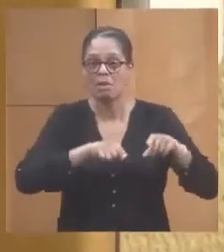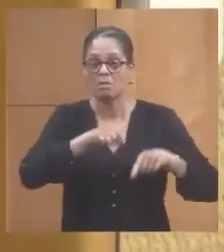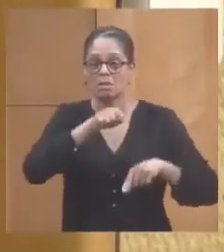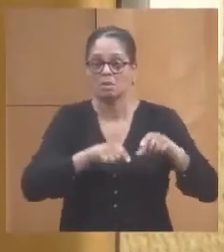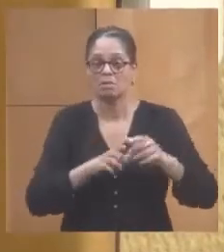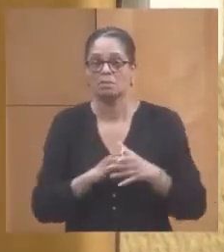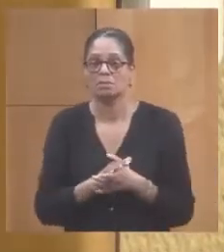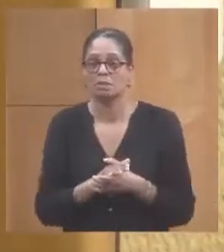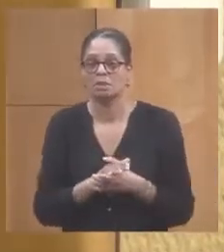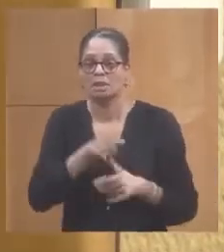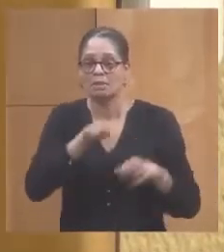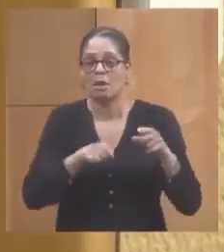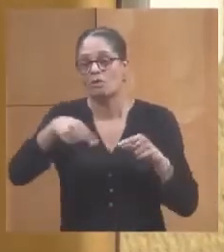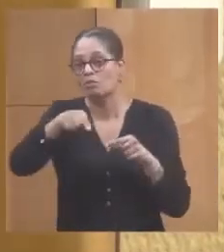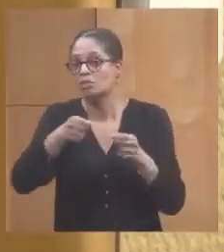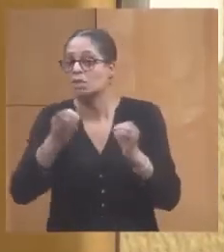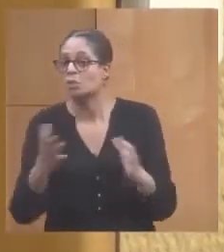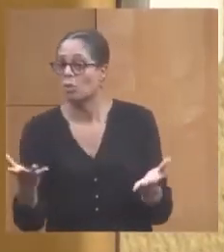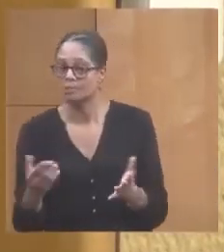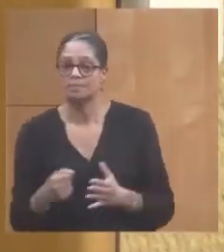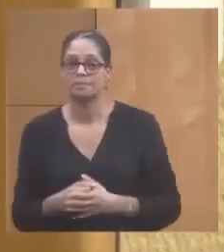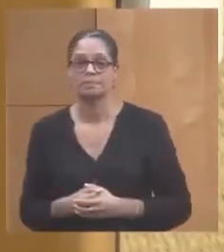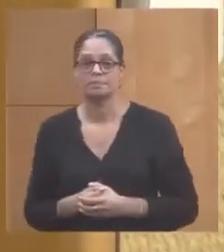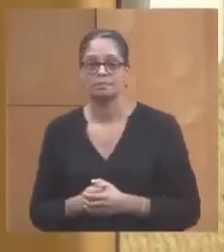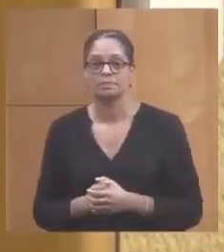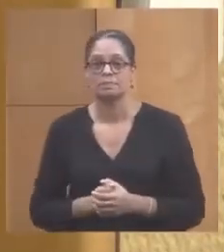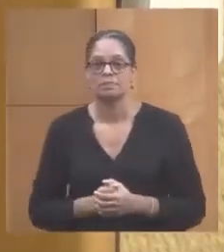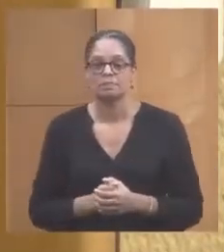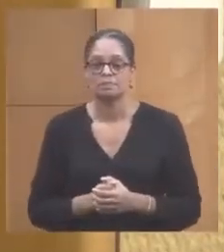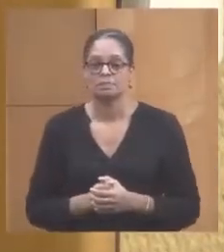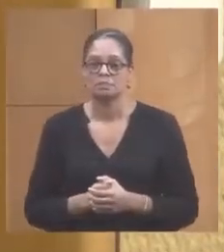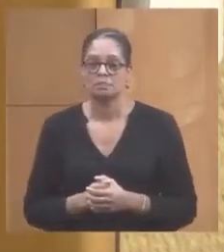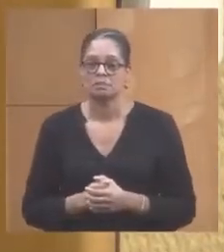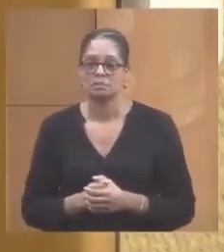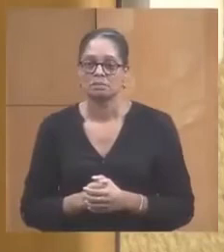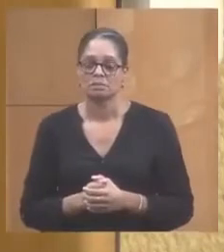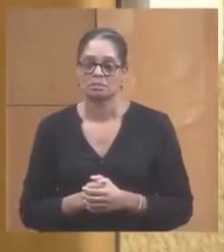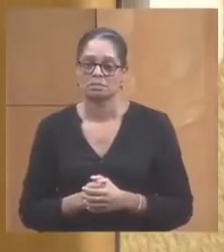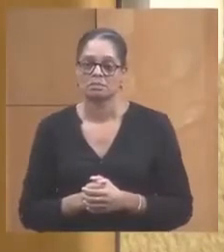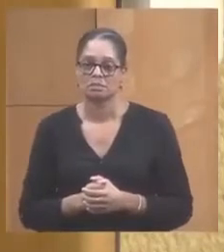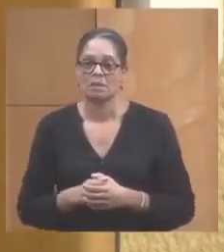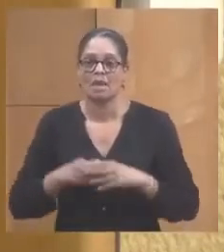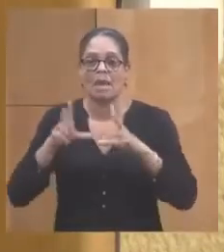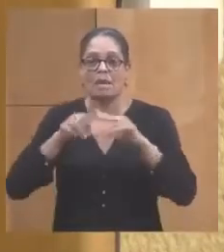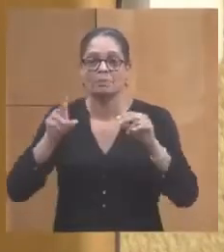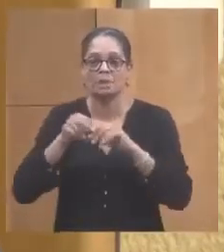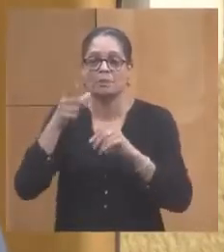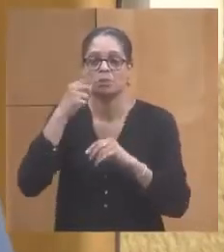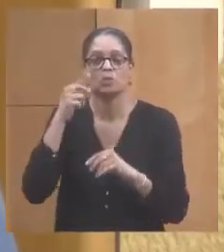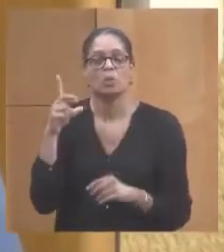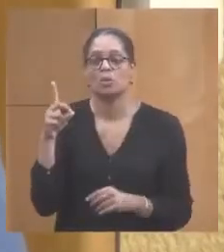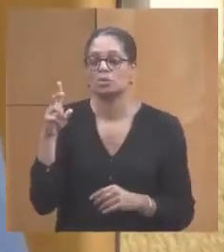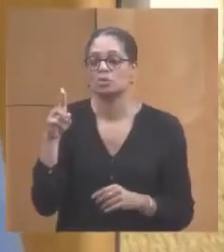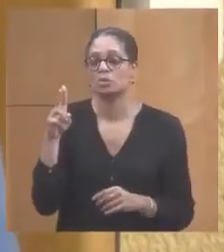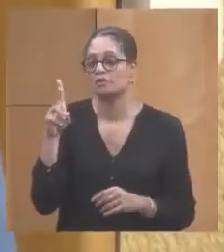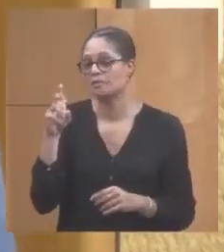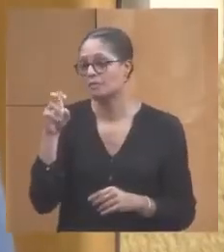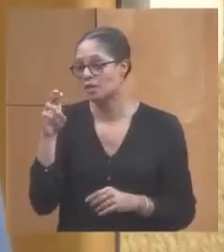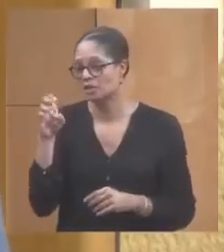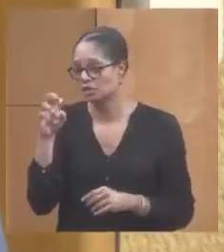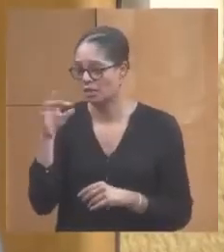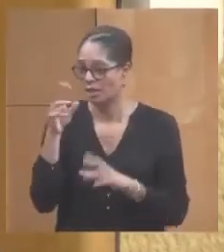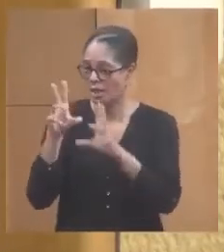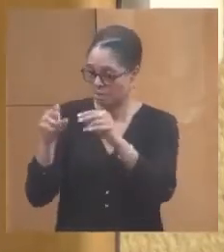vous avez donnée. Donc, voilà pour expliquer aux collègues du VRG les raisons pour lesquelles nous